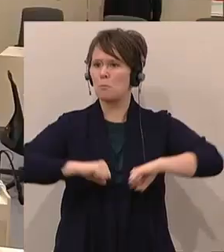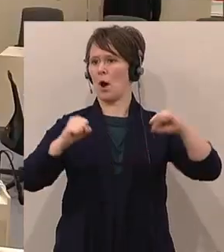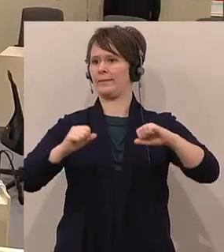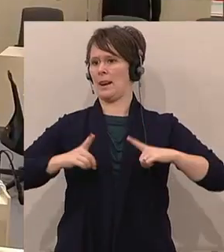Danke. Danke.